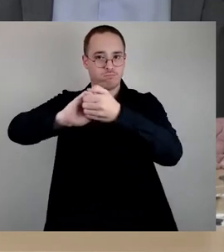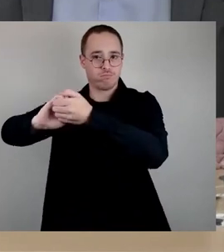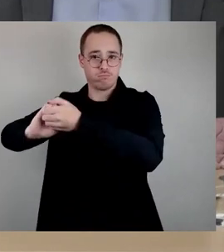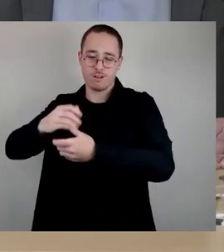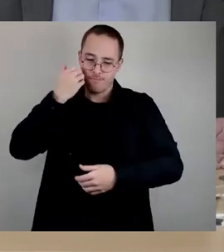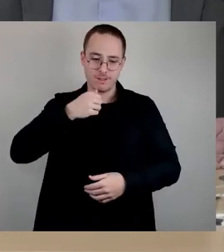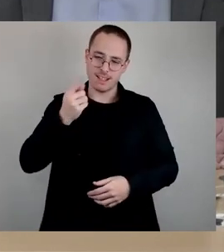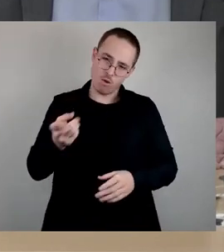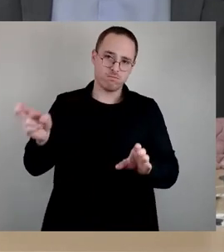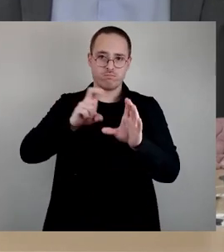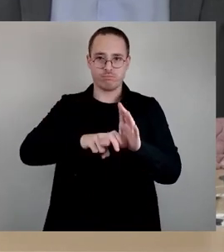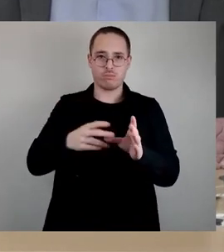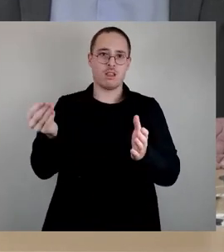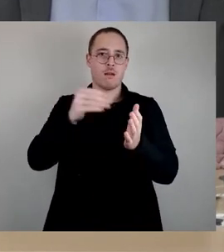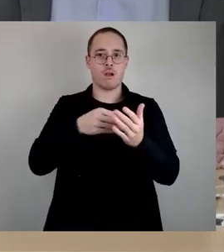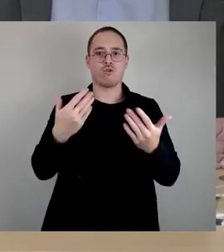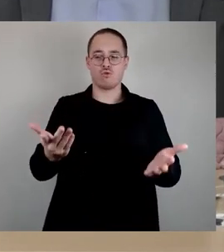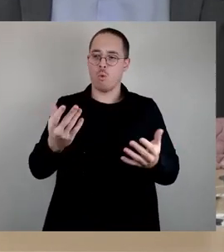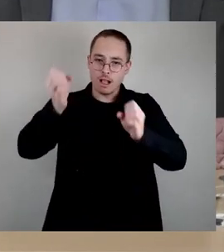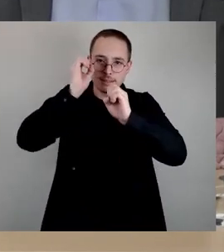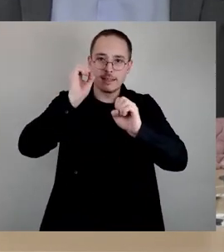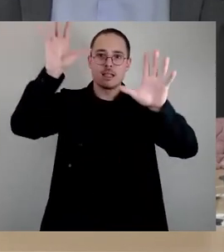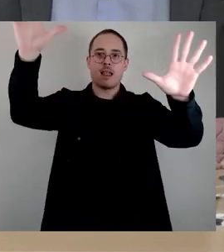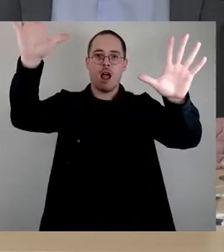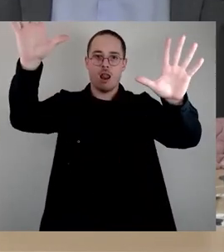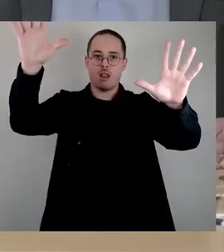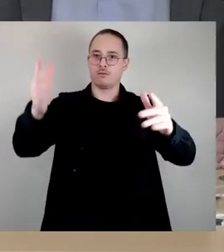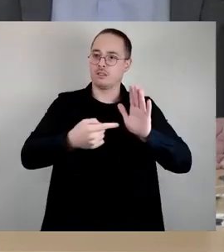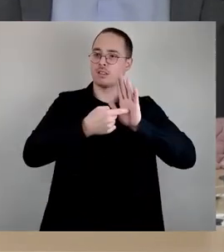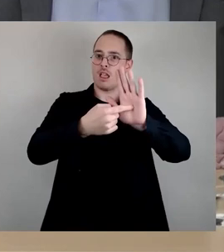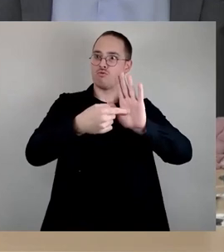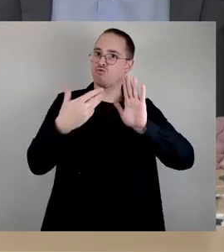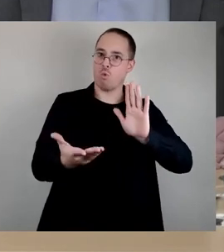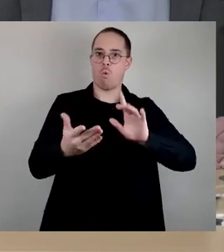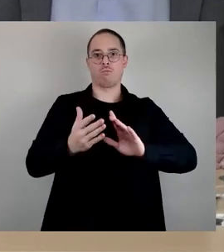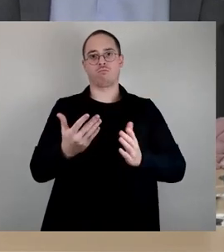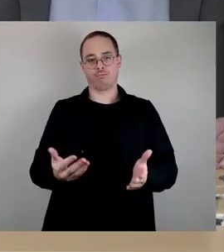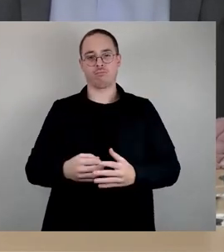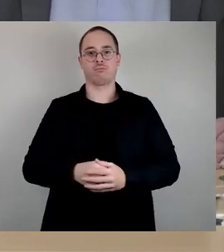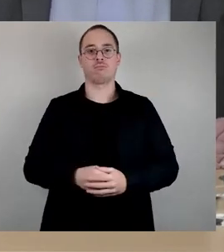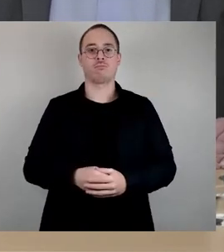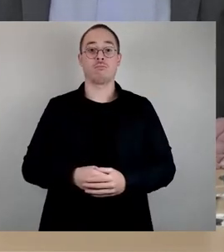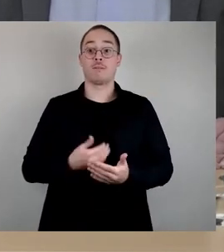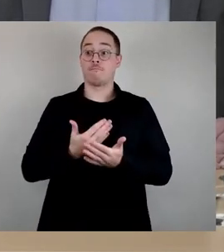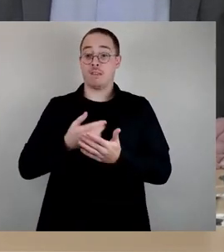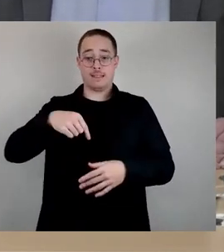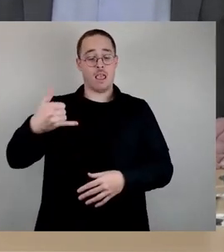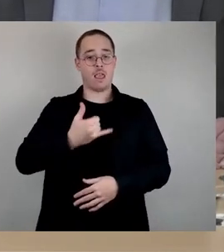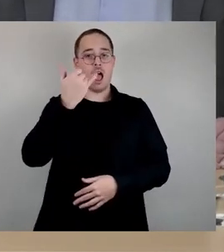Versöhnung aussenden. In diesem Jahr steht der Aufruf zur Menschenkette unter dem passenden Titel